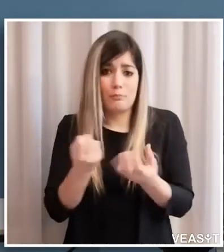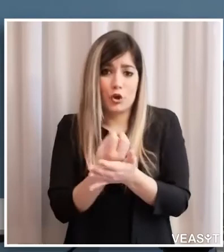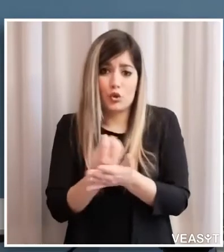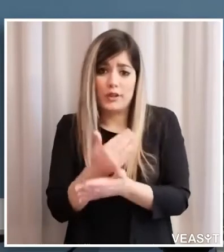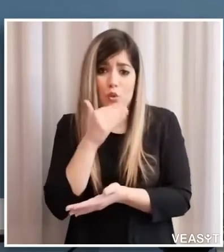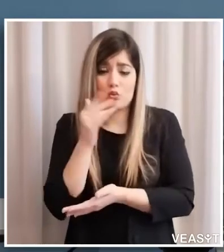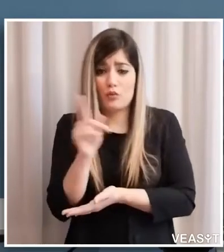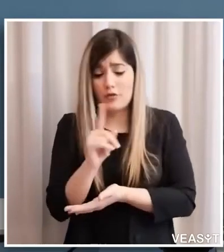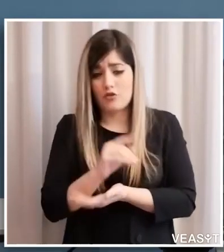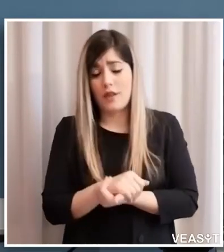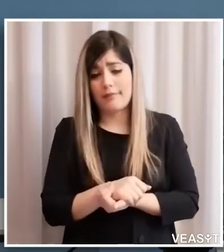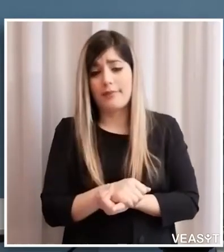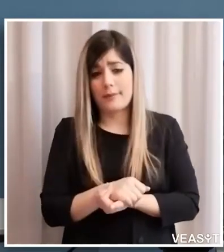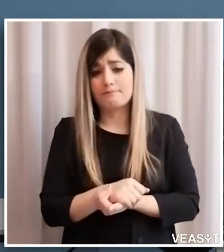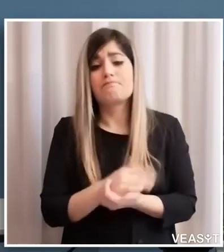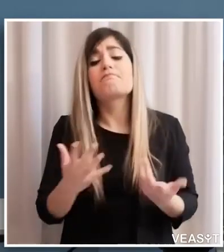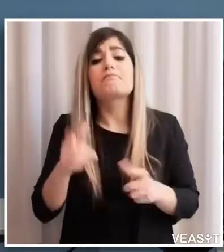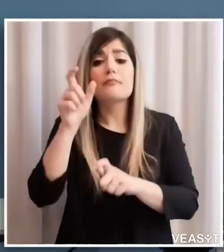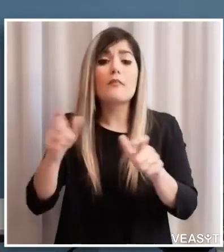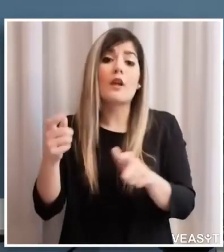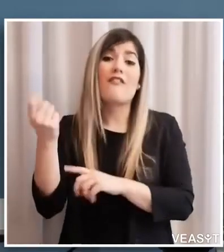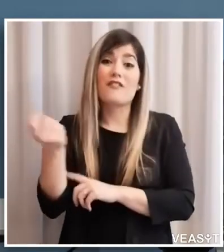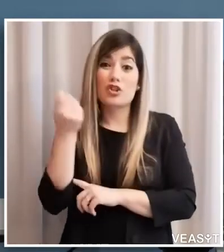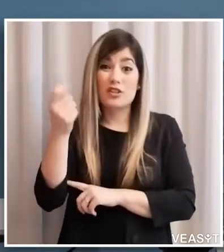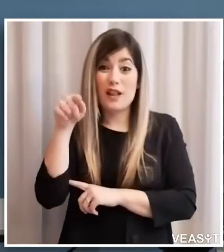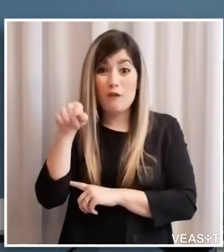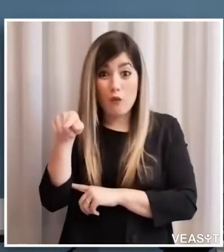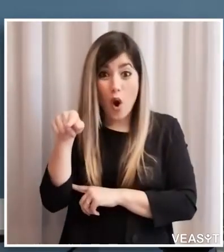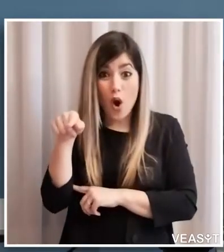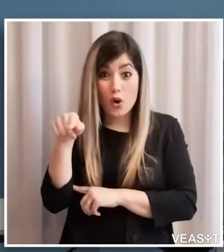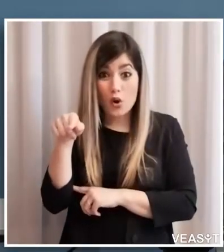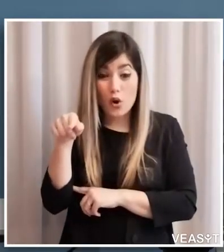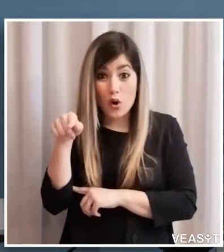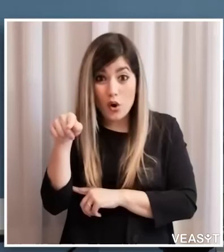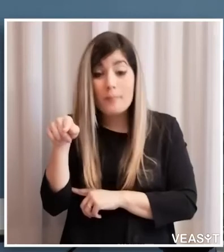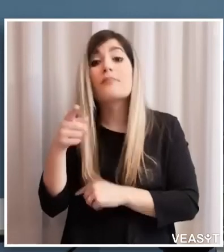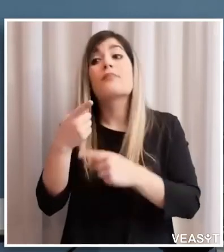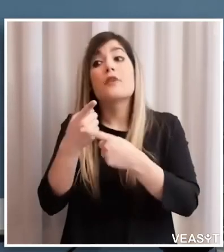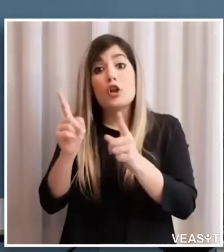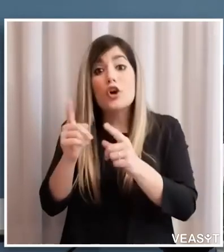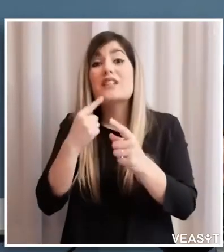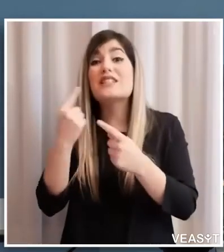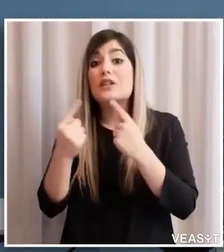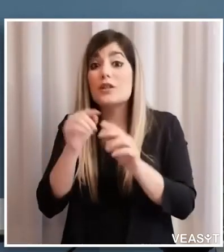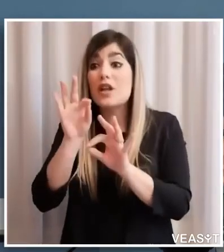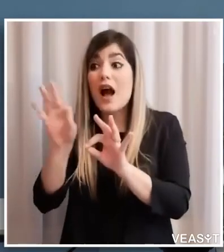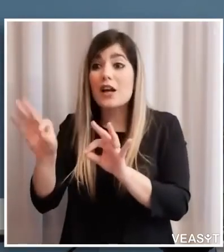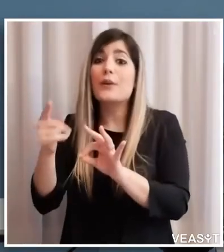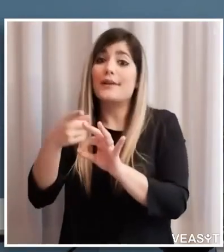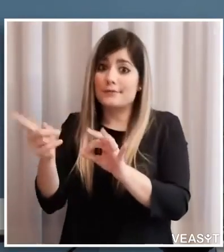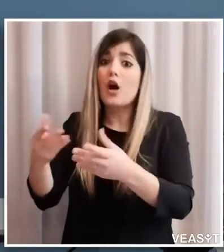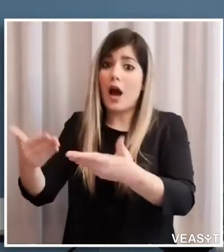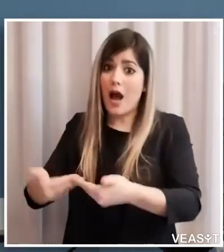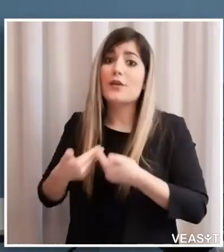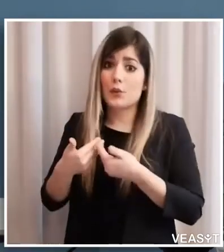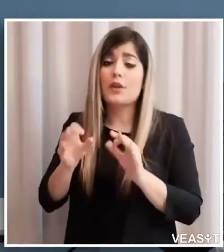i vigi del fuoco perché questa è una domanda precisa in qualche situazione ci hanno dato una mano distribuendo il materiale che